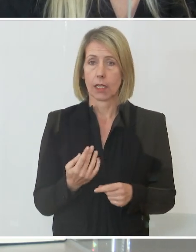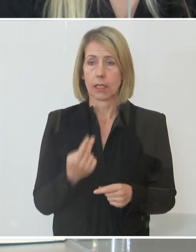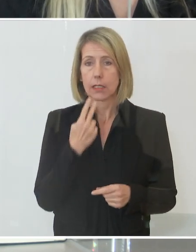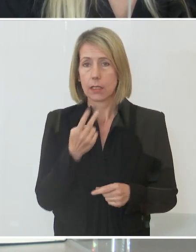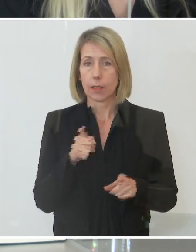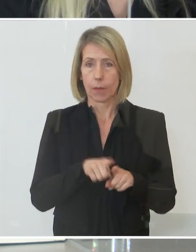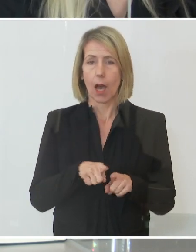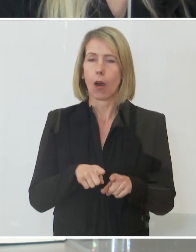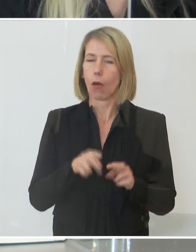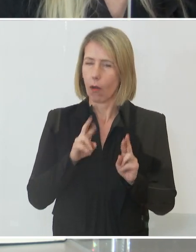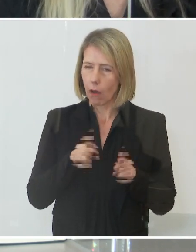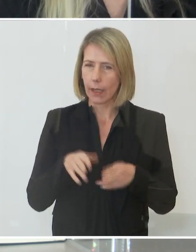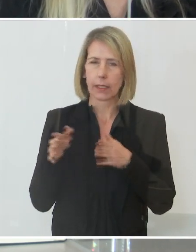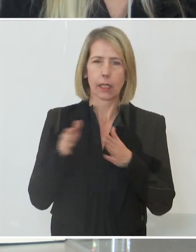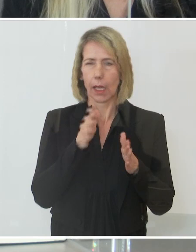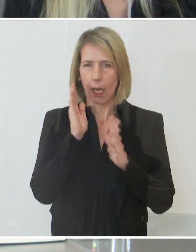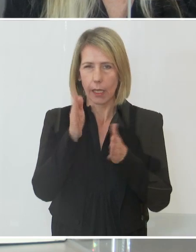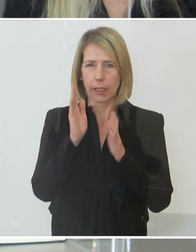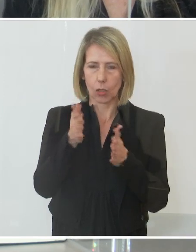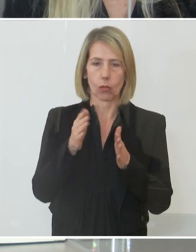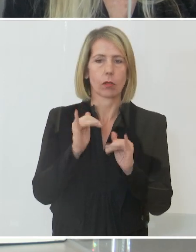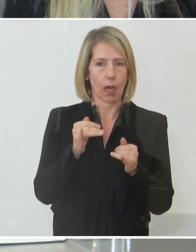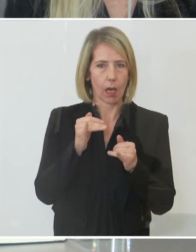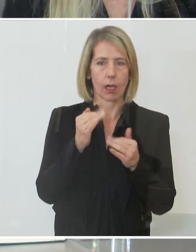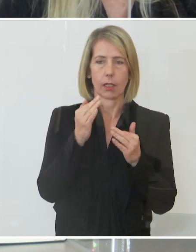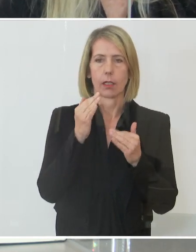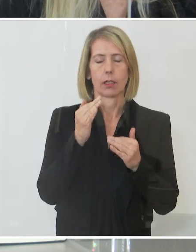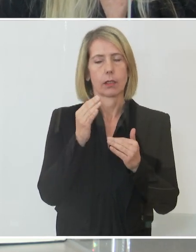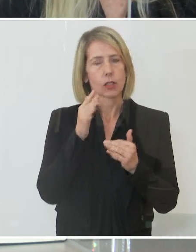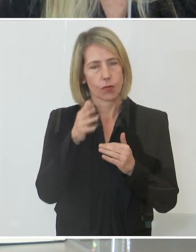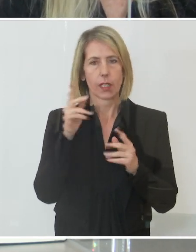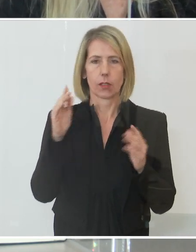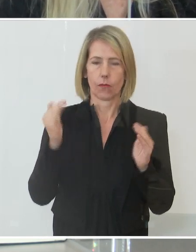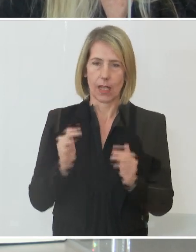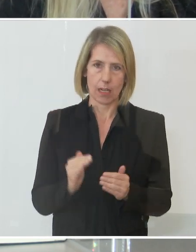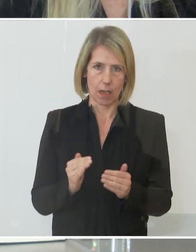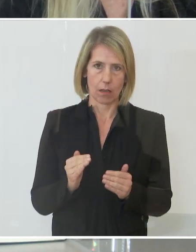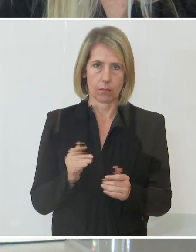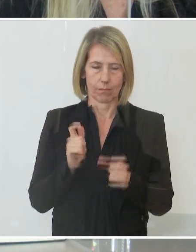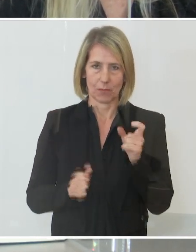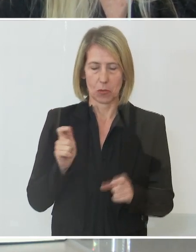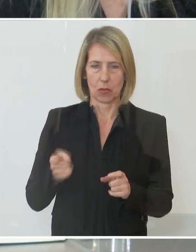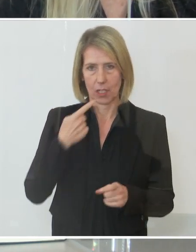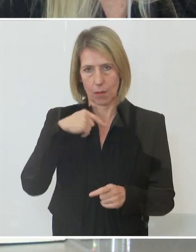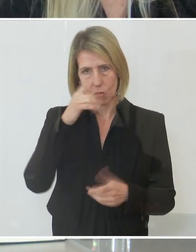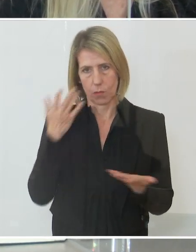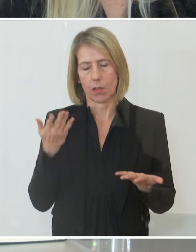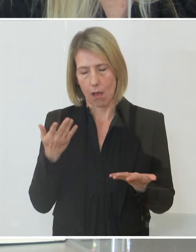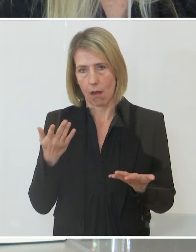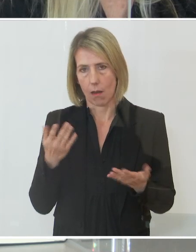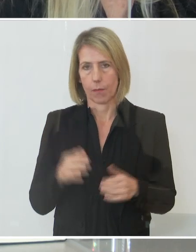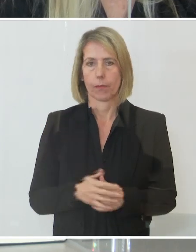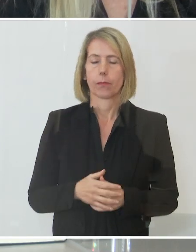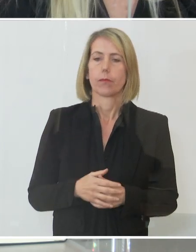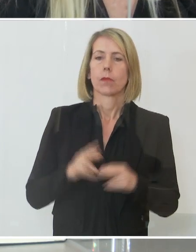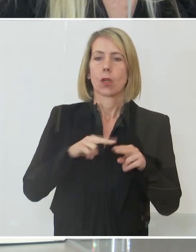genau in die richtige Richtung, das geht herunter. Und es hat heute die Bundesregierung den Rahmen für eine